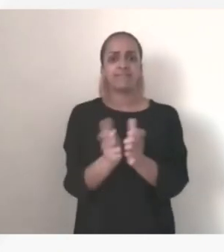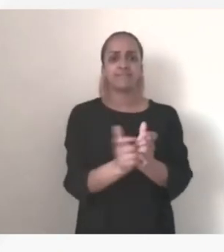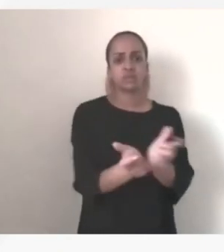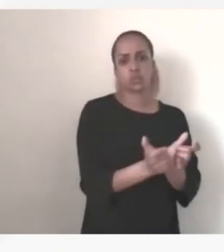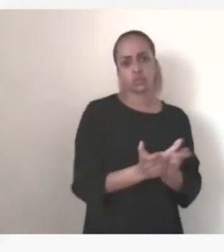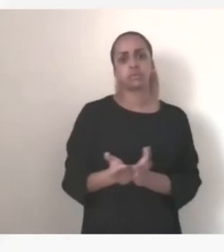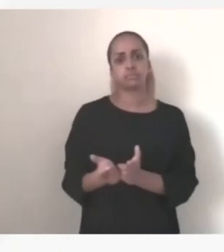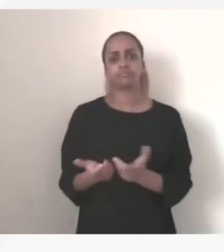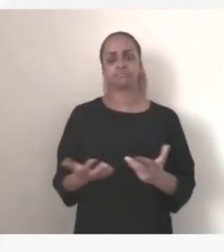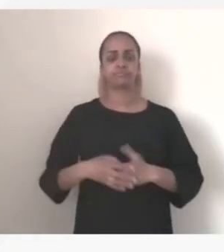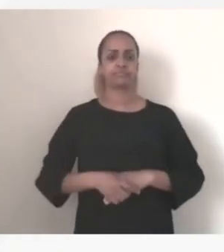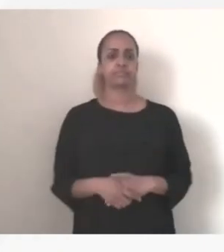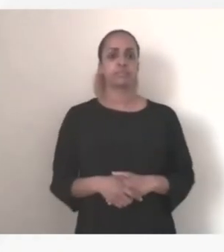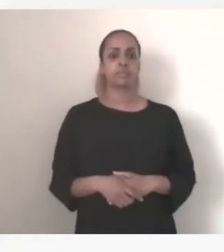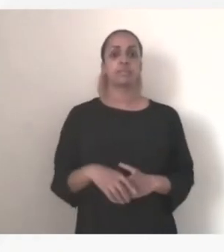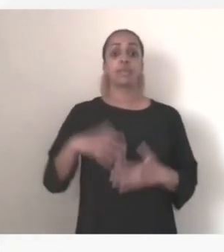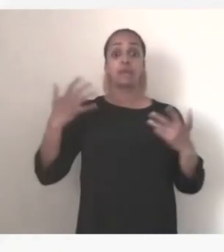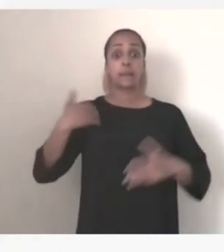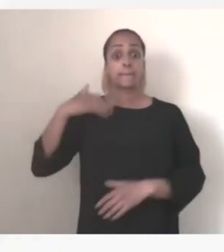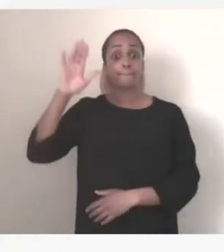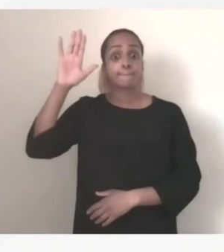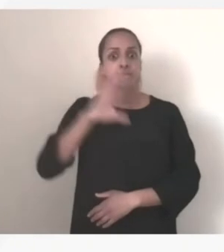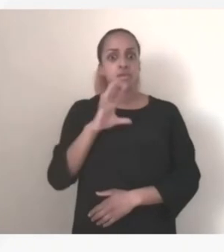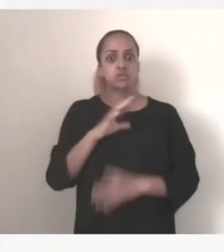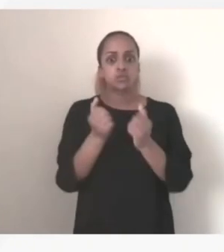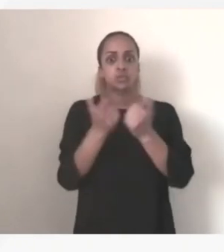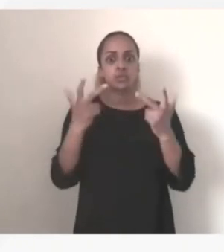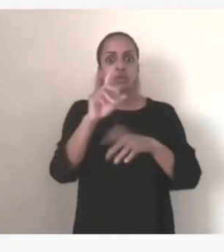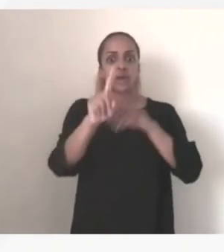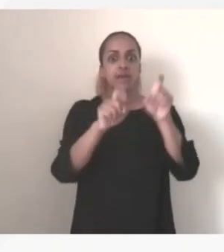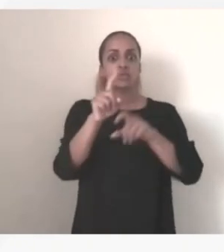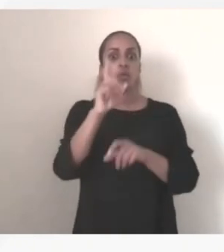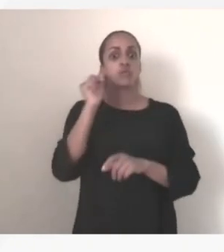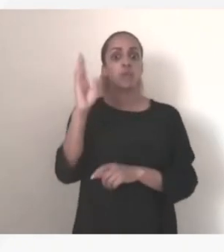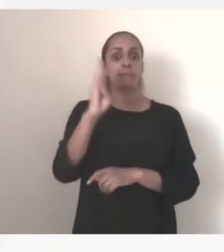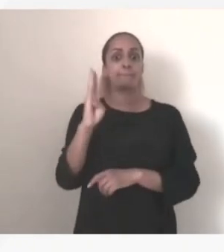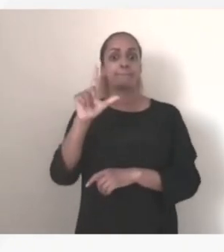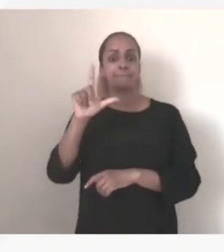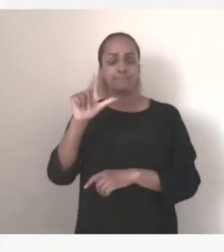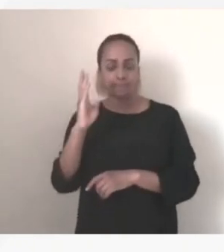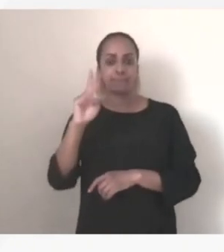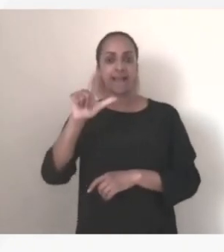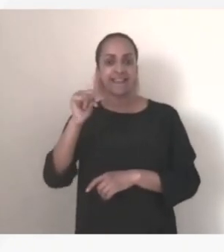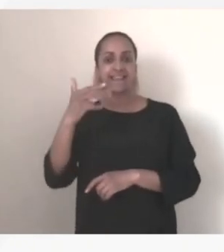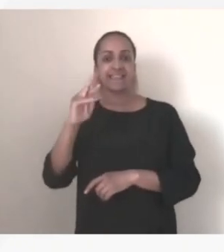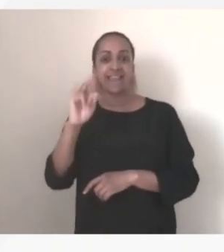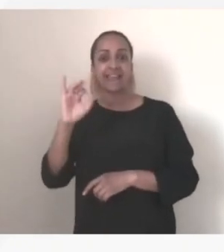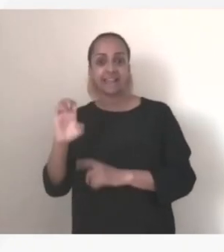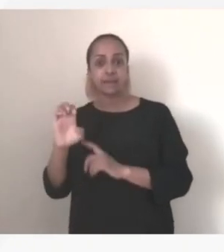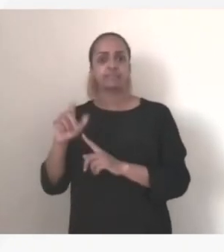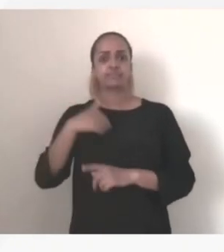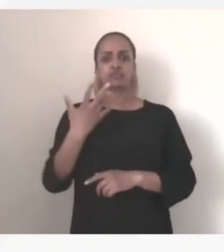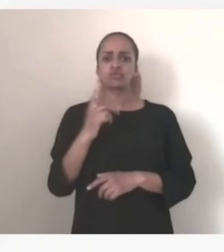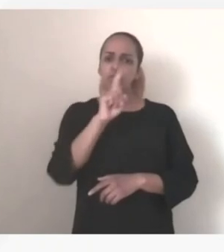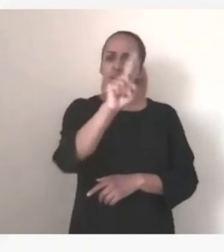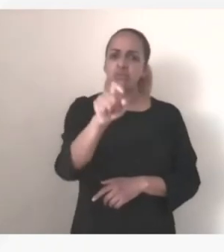j'ai plusieurs questions de Raphaël Balenieri des échos sur l'aide informatique et électronique aux ukrainiens de quels équipements parle-t-on